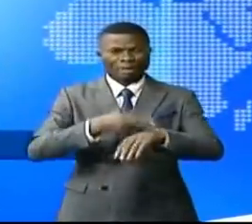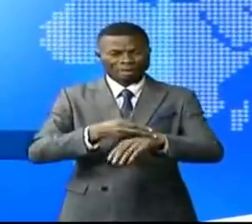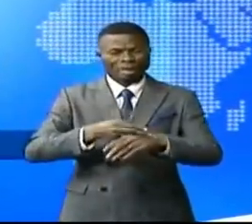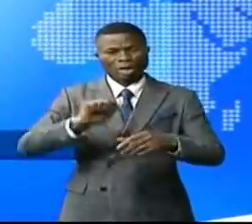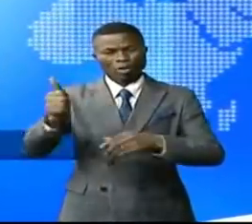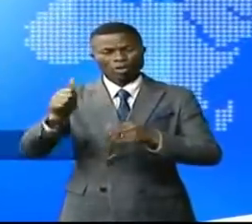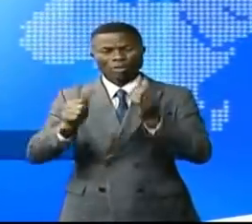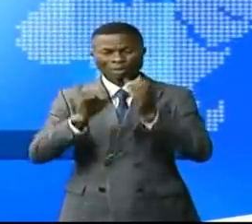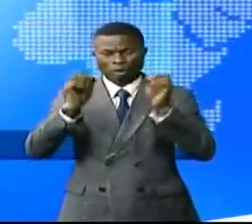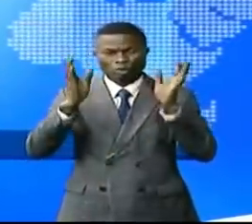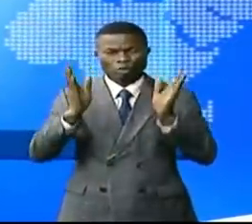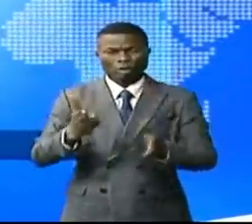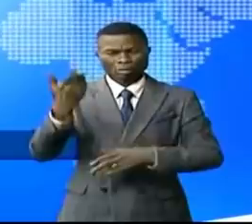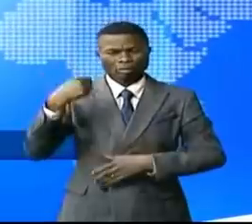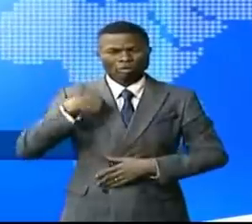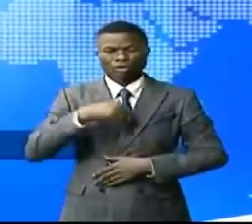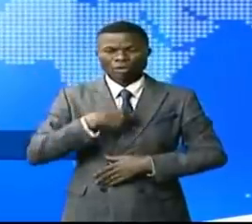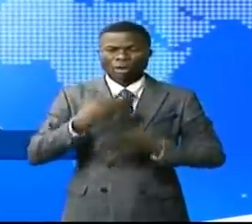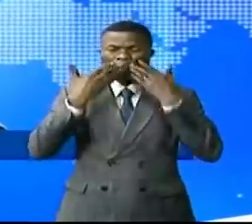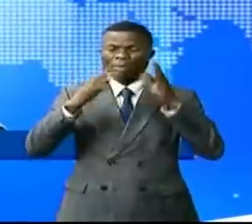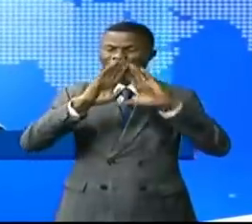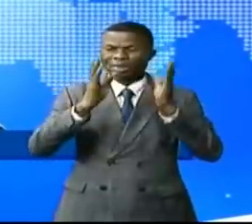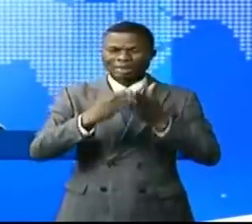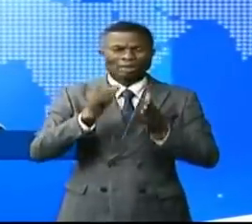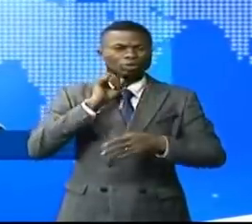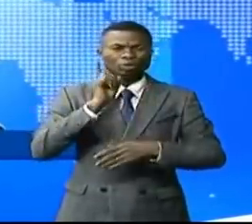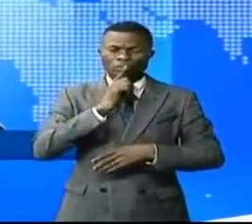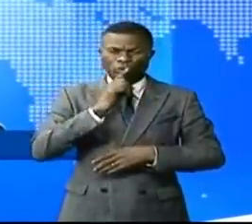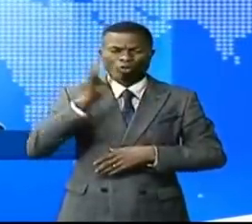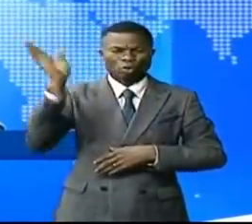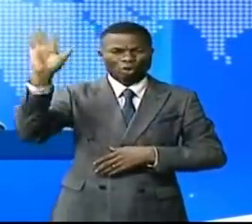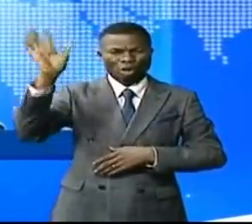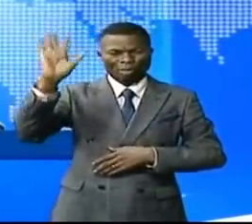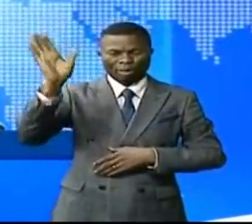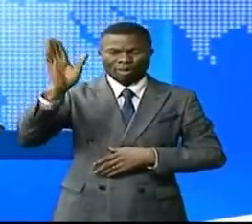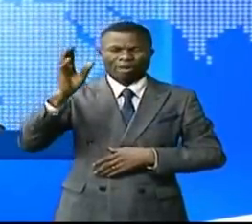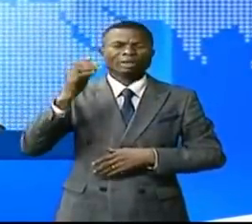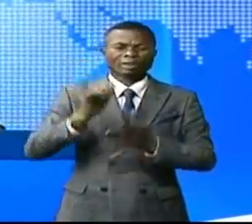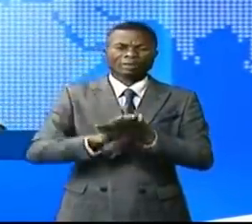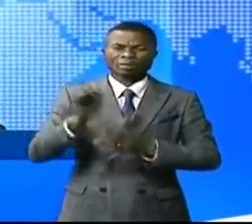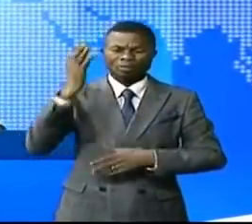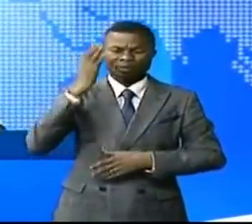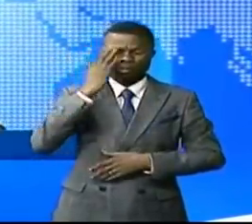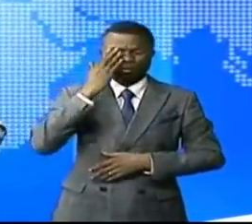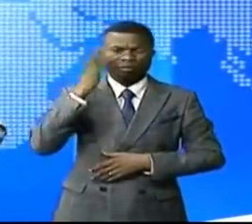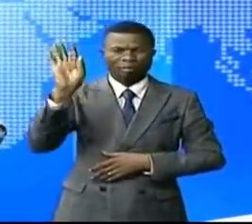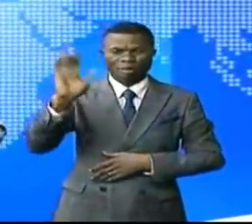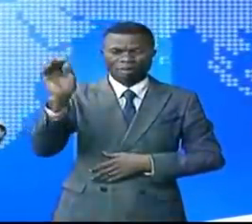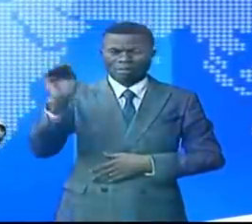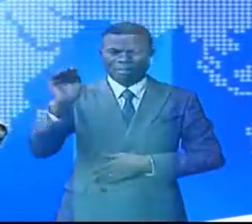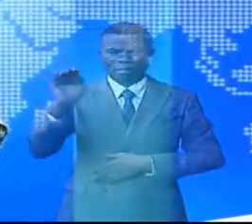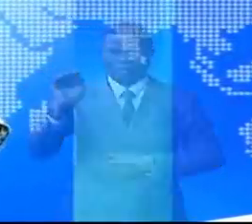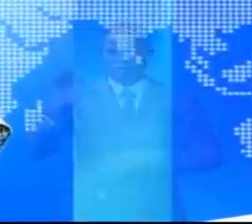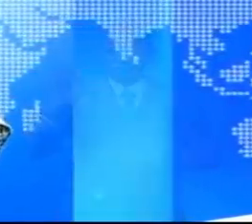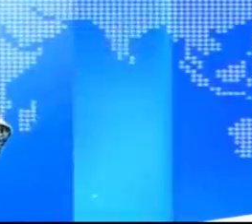retrouvez Françoise Boué-Labouakie pour la grande édition du journal. Moi, je vous retrouve demain avec le même plaisir. Au revoir. Merci. Merci.